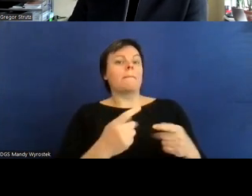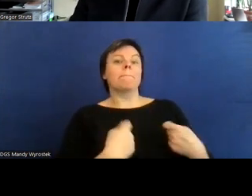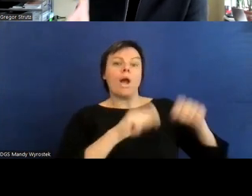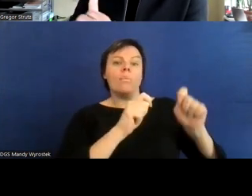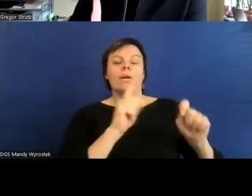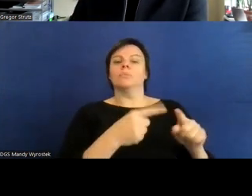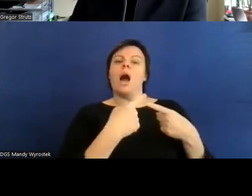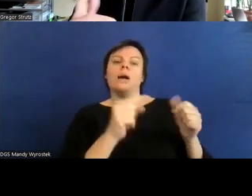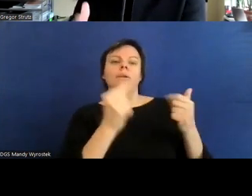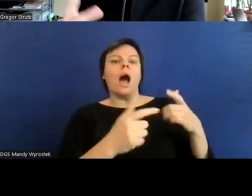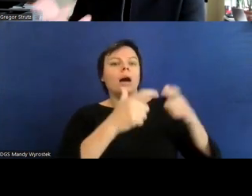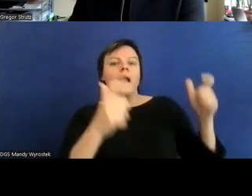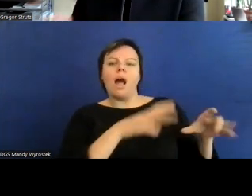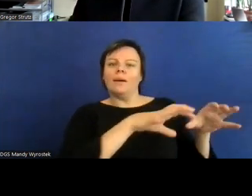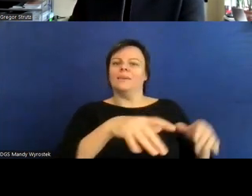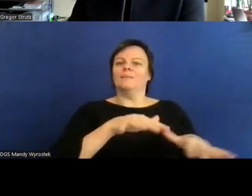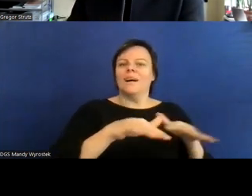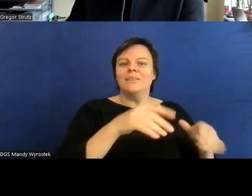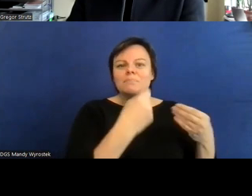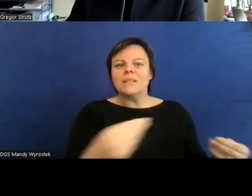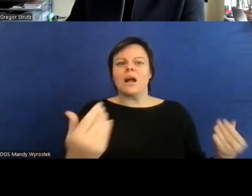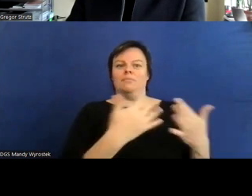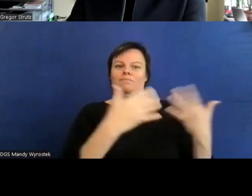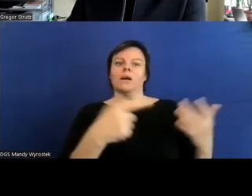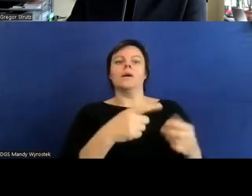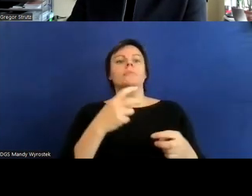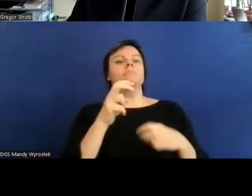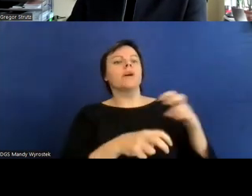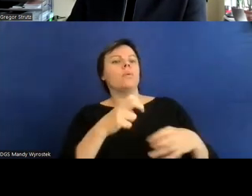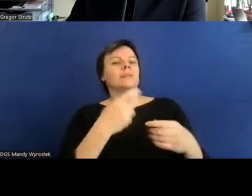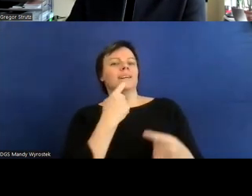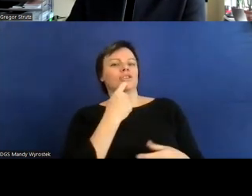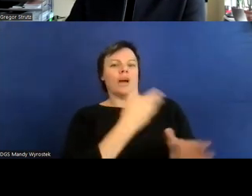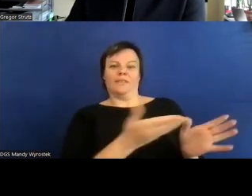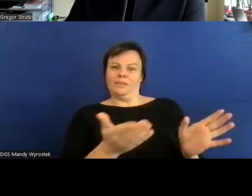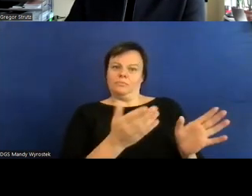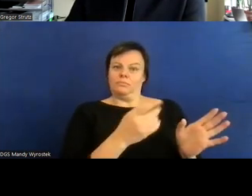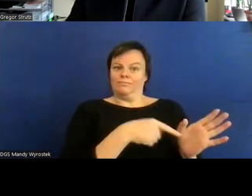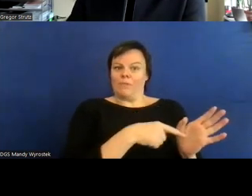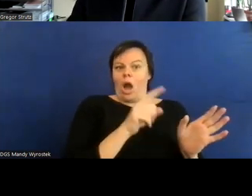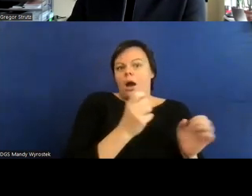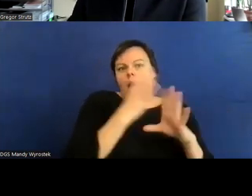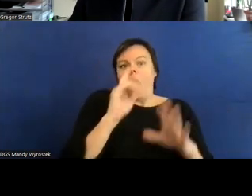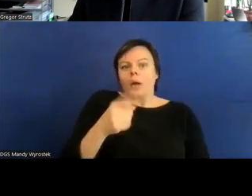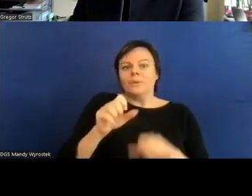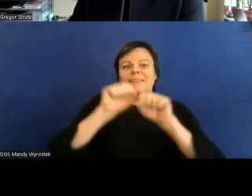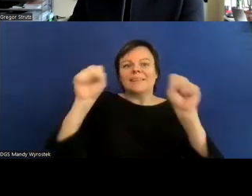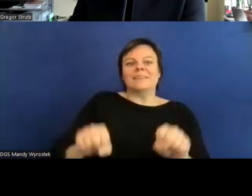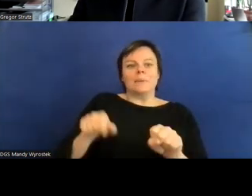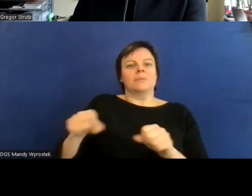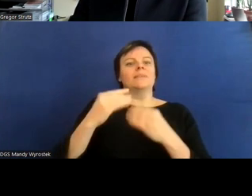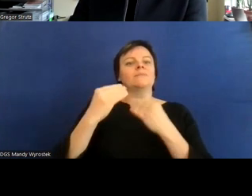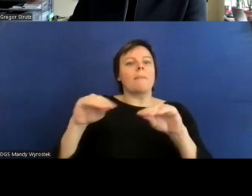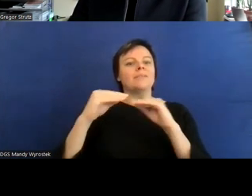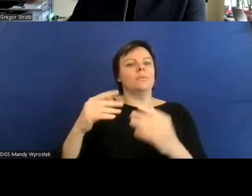in der allgemein üblichen weise ohne besondere erschwernis und grundsätzlich ohne